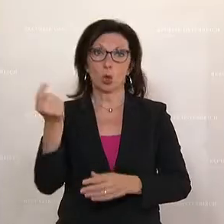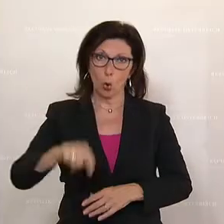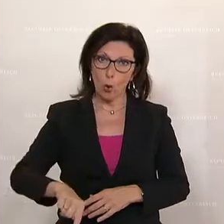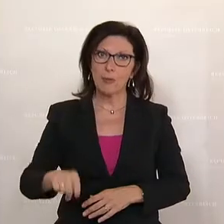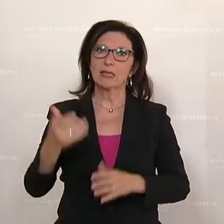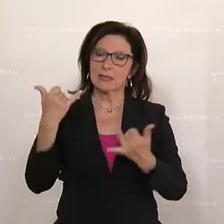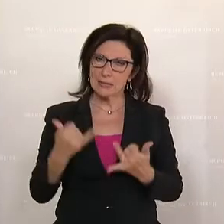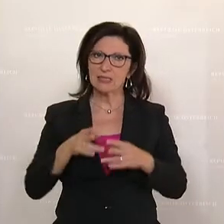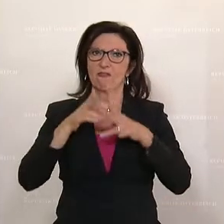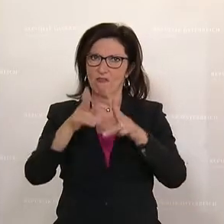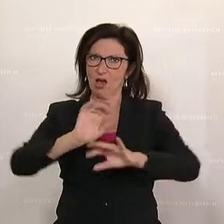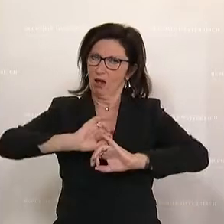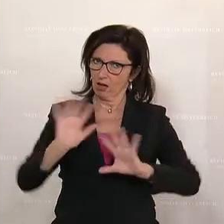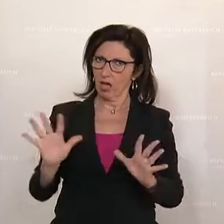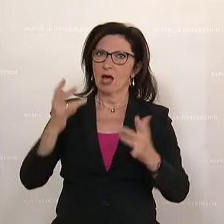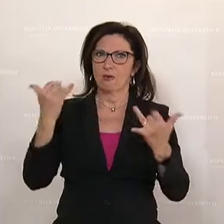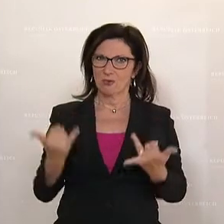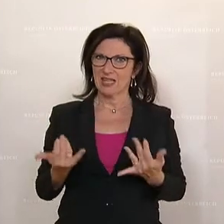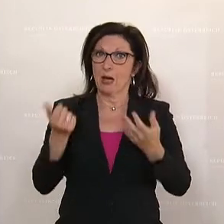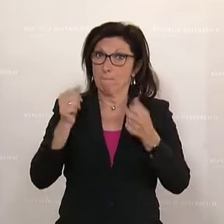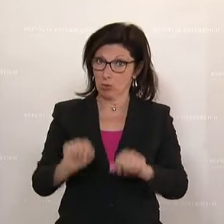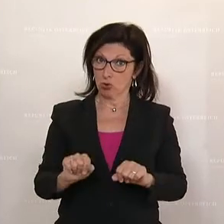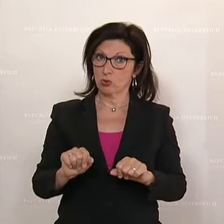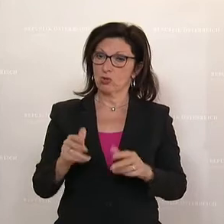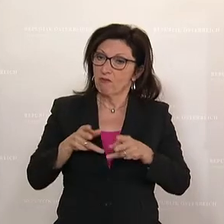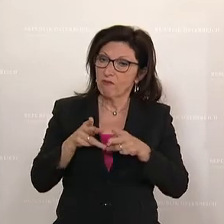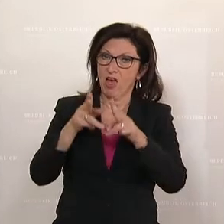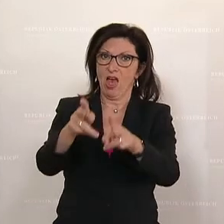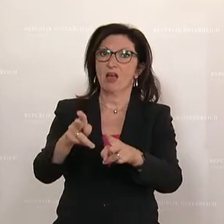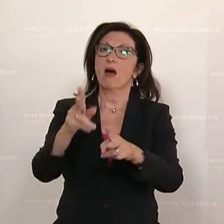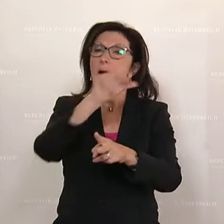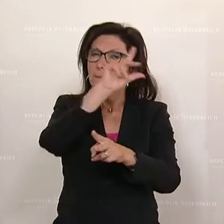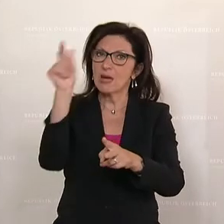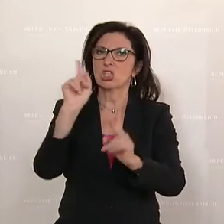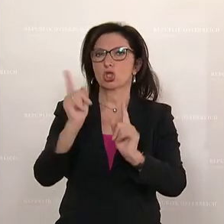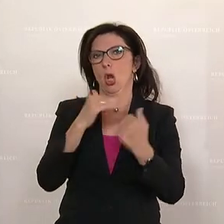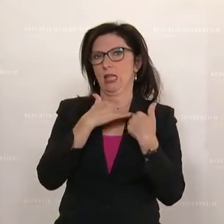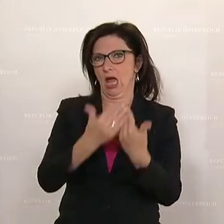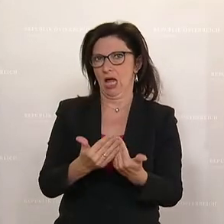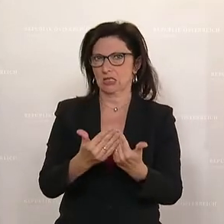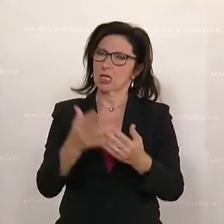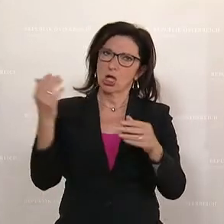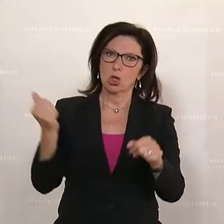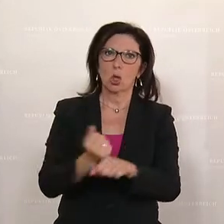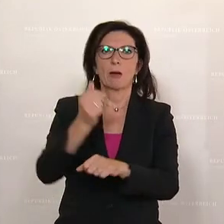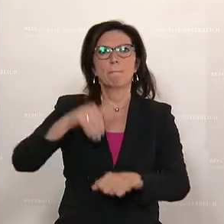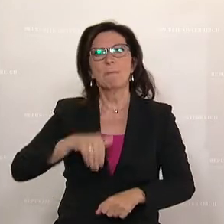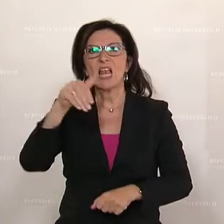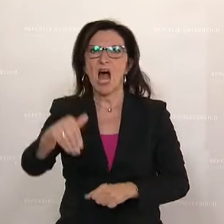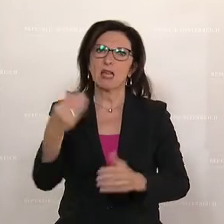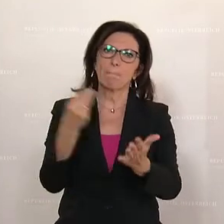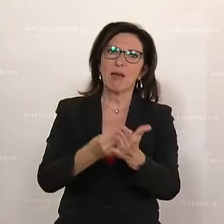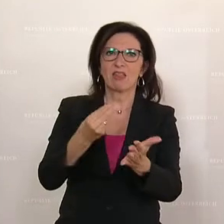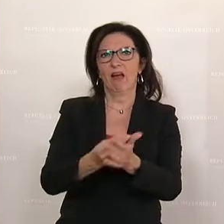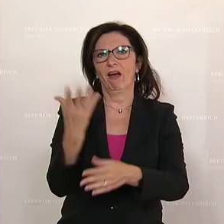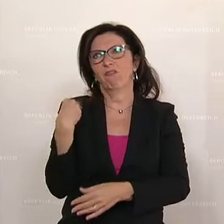sind jetzt in der Beschlussfassung genau auf diesem Pfad mit dem Ziel, die Menschen zu entlasten. Und auch wenn wir uns an Milliardenbeträge schon gewöhnt haben,